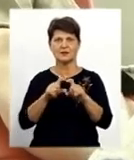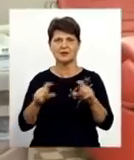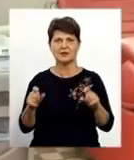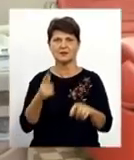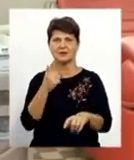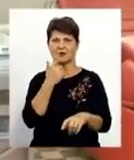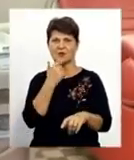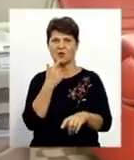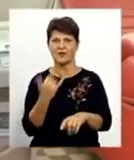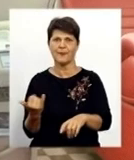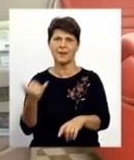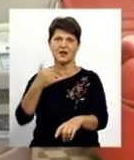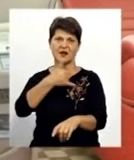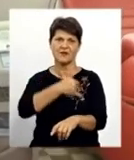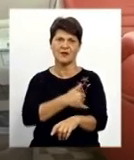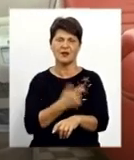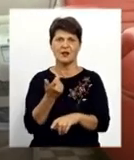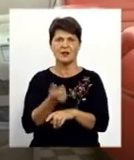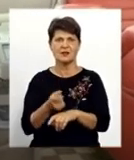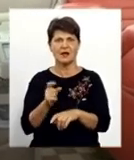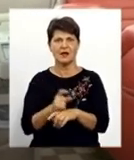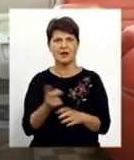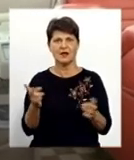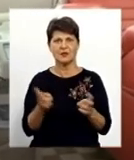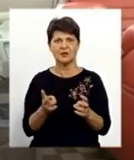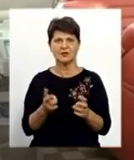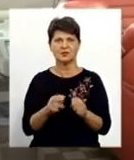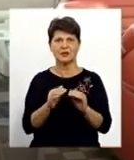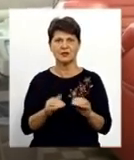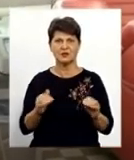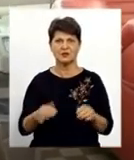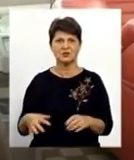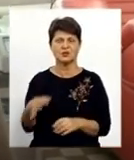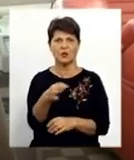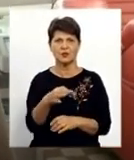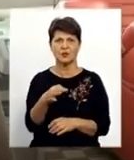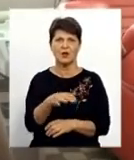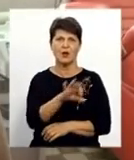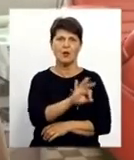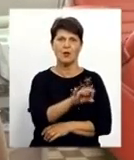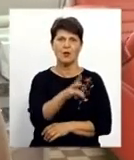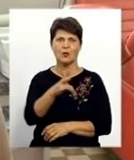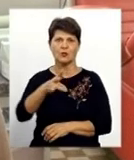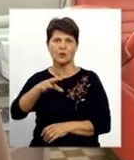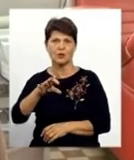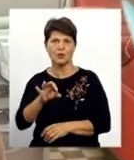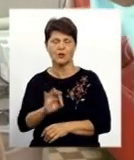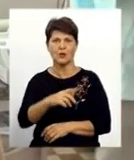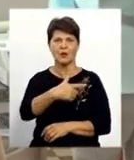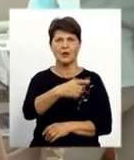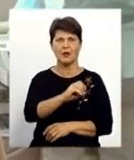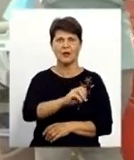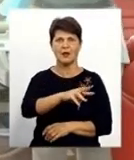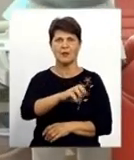Найбільше компонентів крові потребує дитяча обласна лікарня, відділення онкогематології, відділення онкогематології